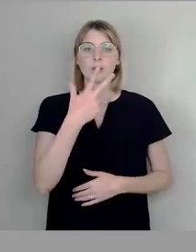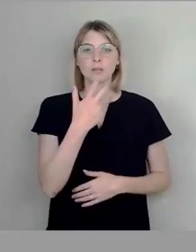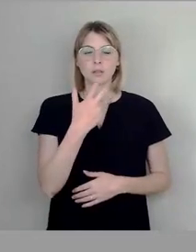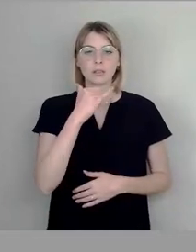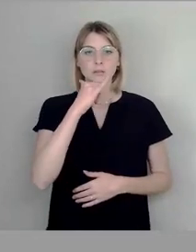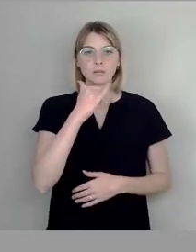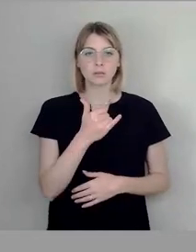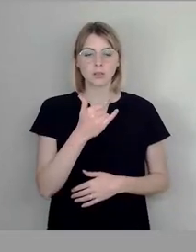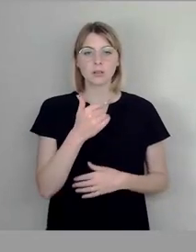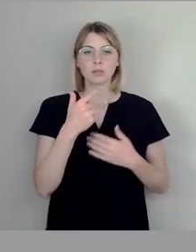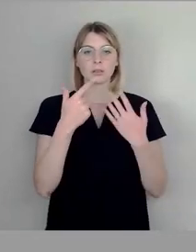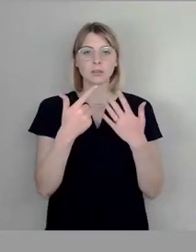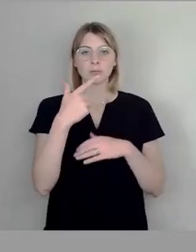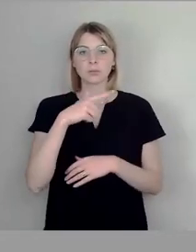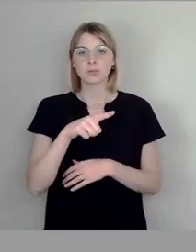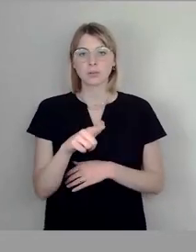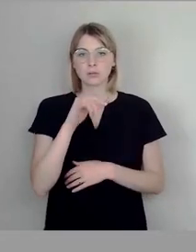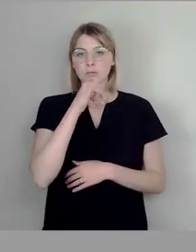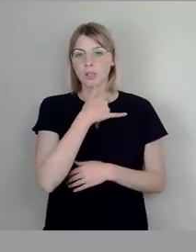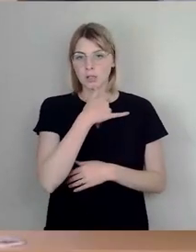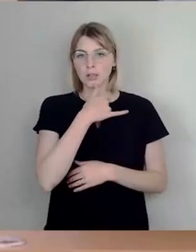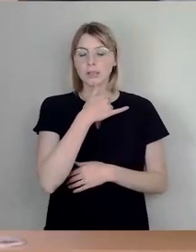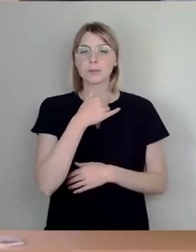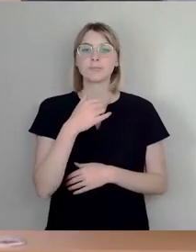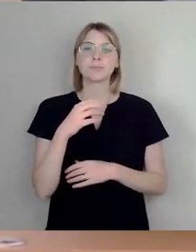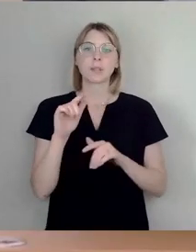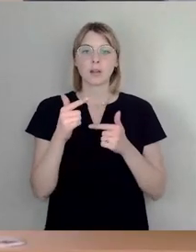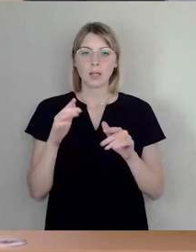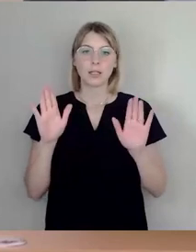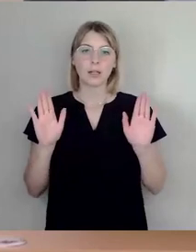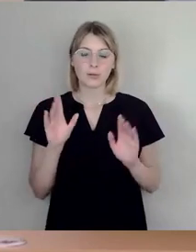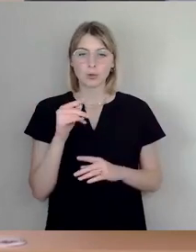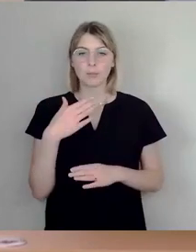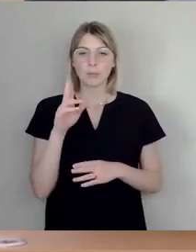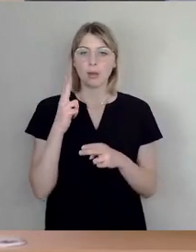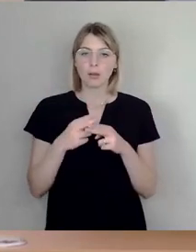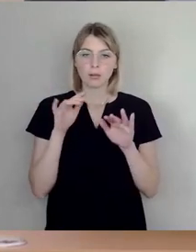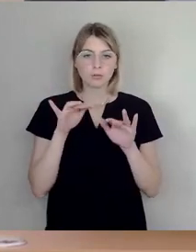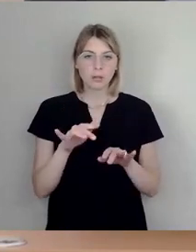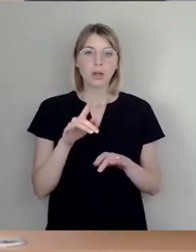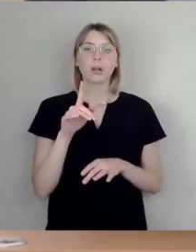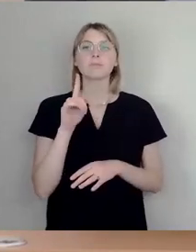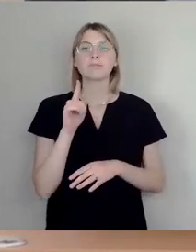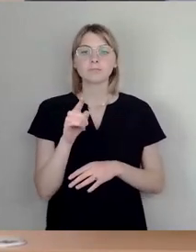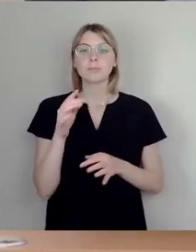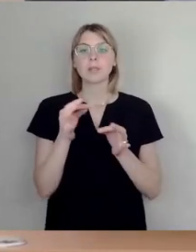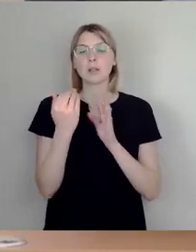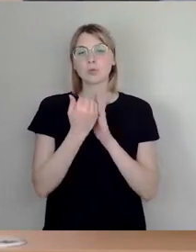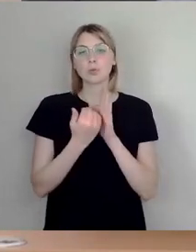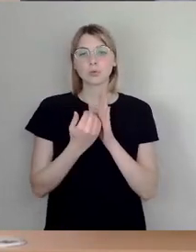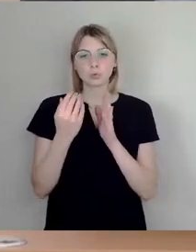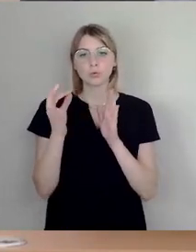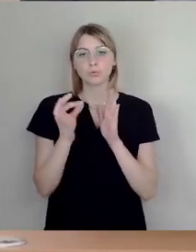Der hätte mit 30 A 27 9 0 Entteilung eine Mehrheit. Damit haben wir den Tagesordnungspunkt abgeschlossen.